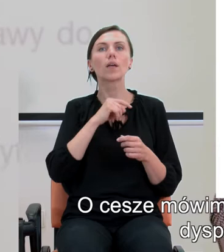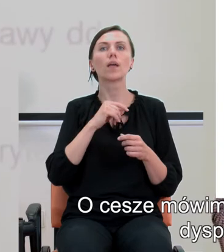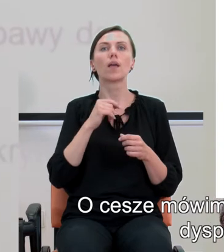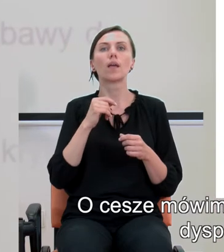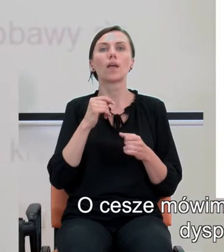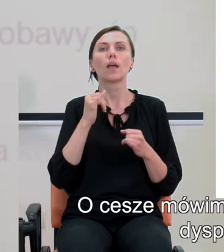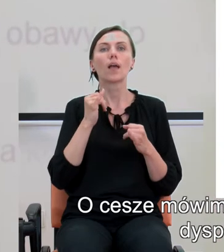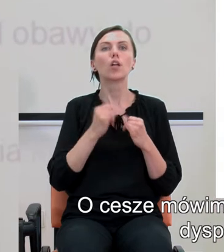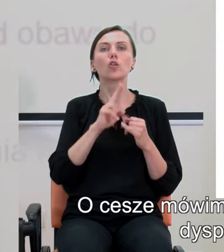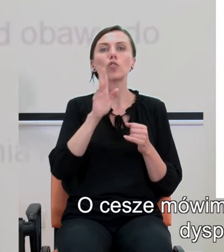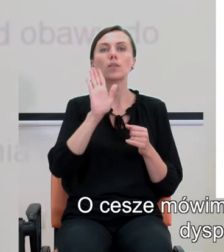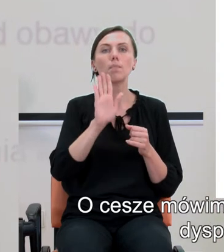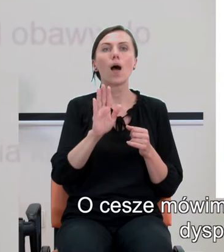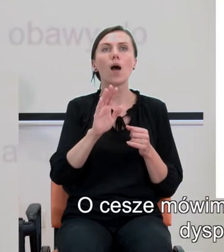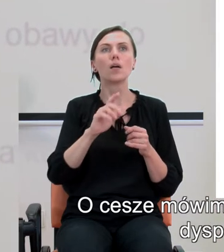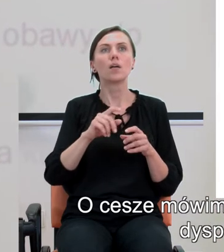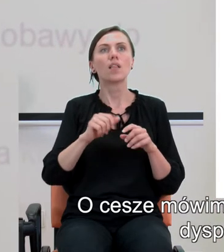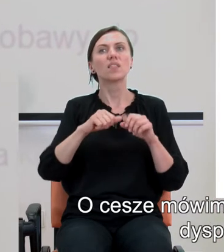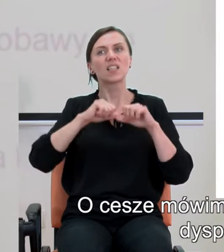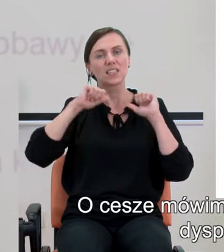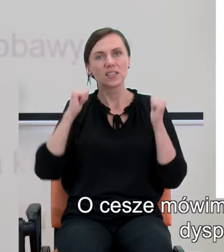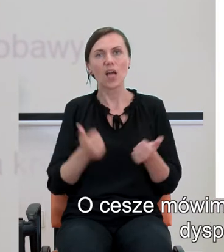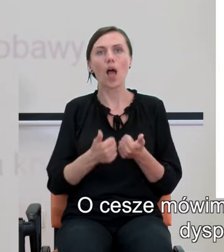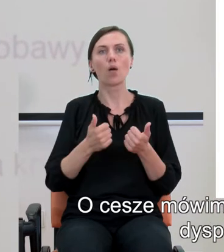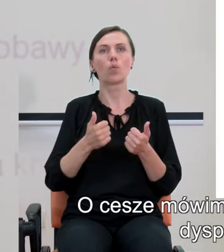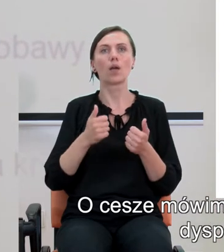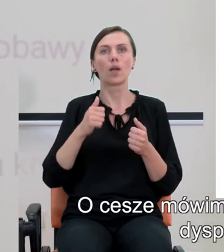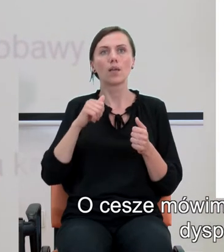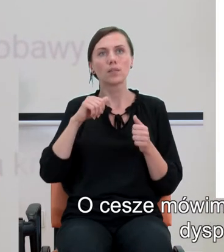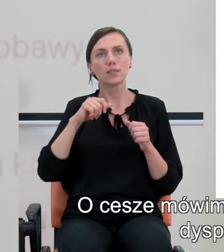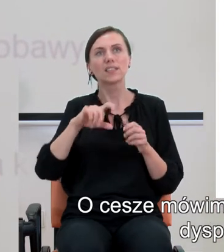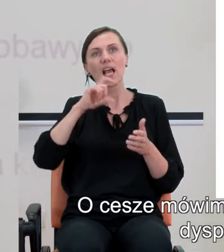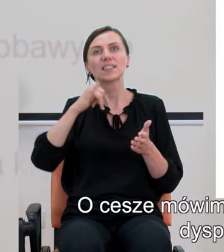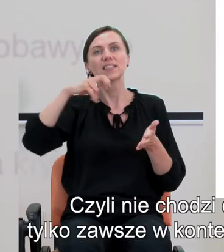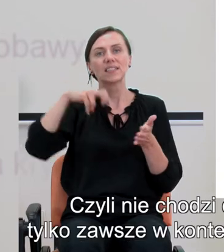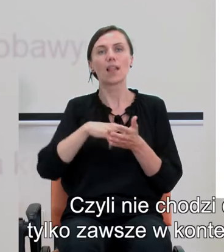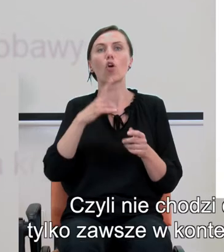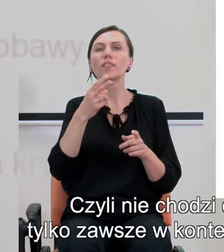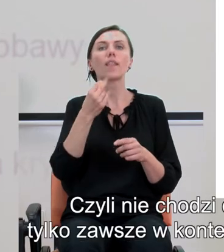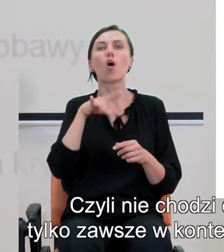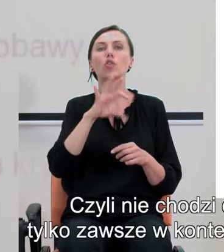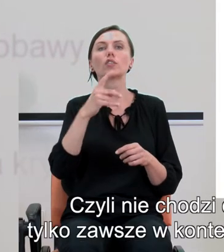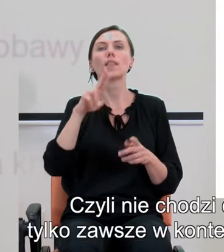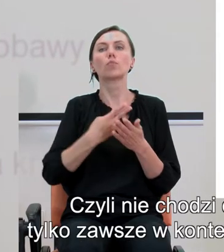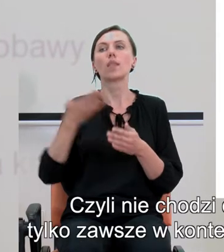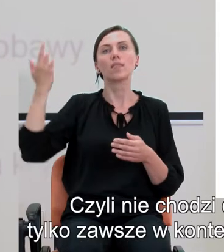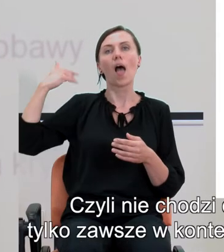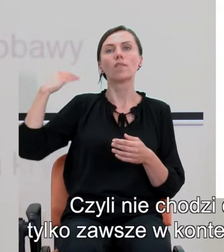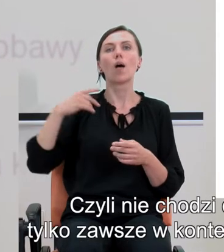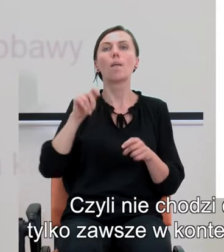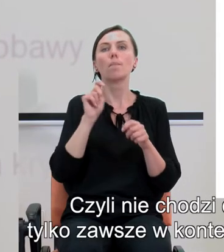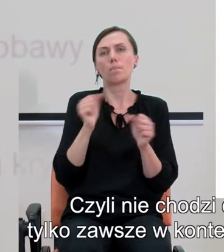wtedy, kiedy ktoś ma jakąś trwałą dyspozycję do przejawiania jakichś stanów. Czyli nie chodzi o to, że ktoś się bał